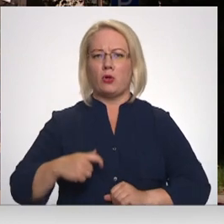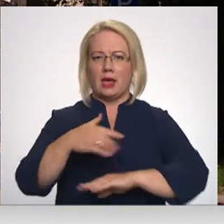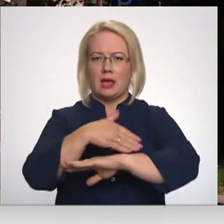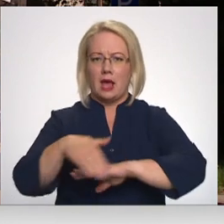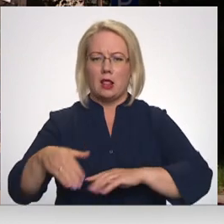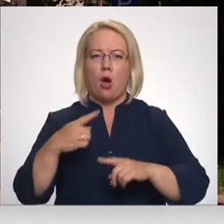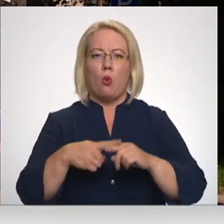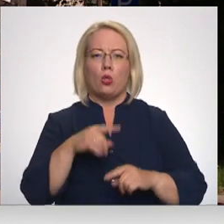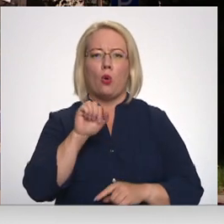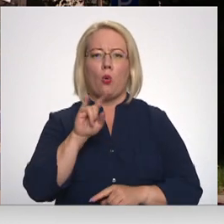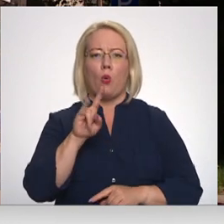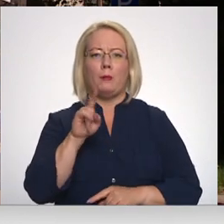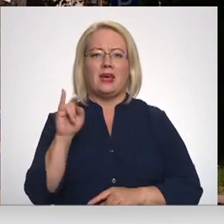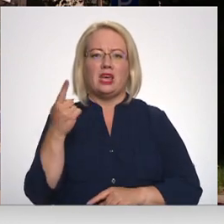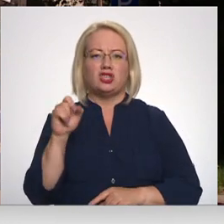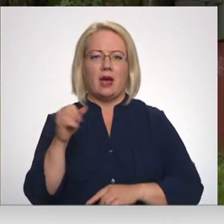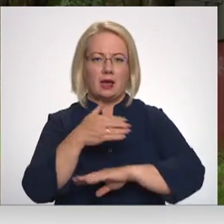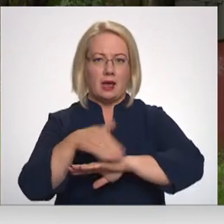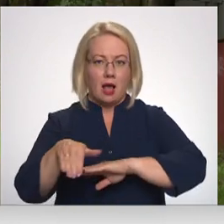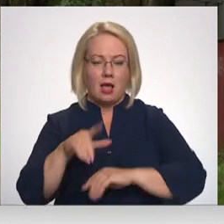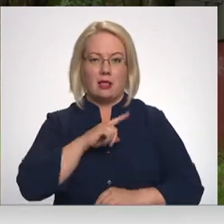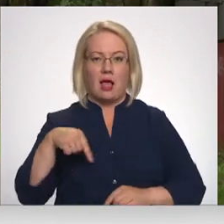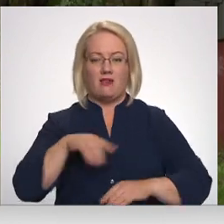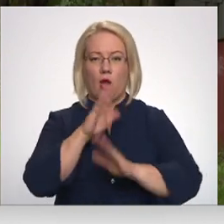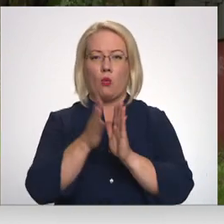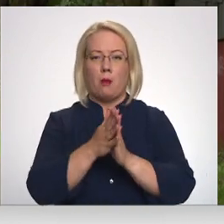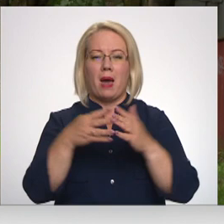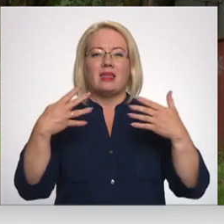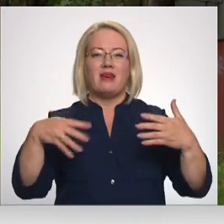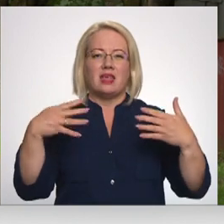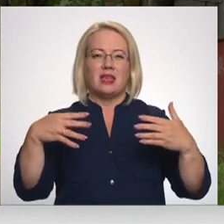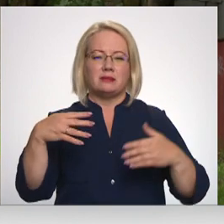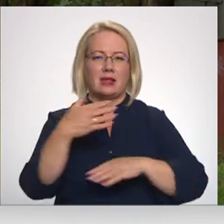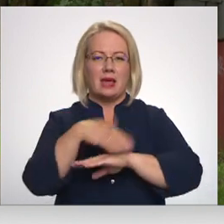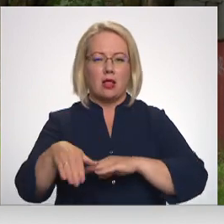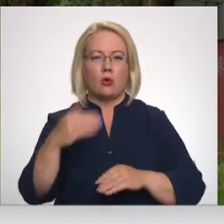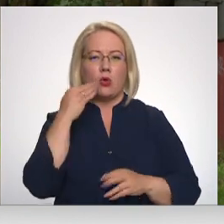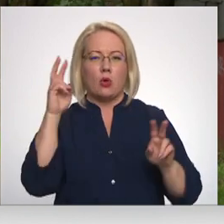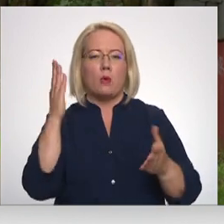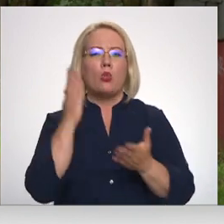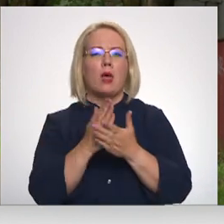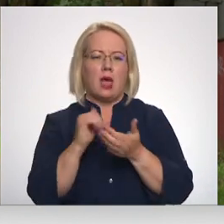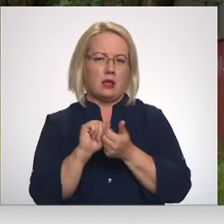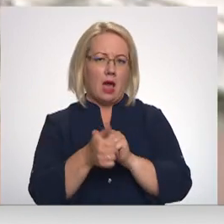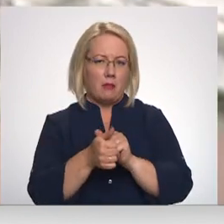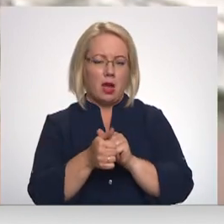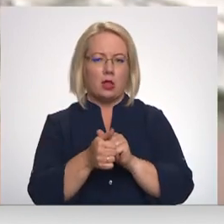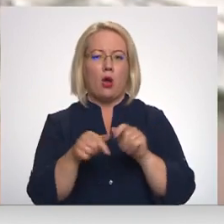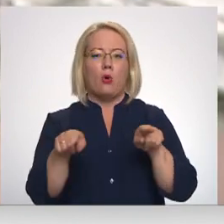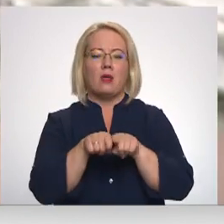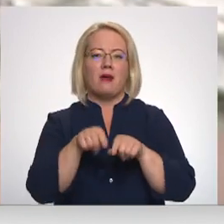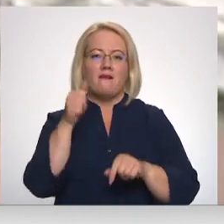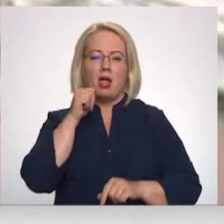Andreja Upīša iela. Kopā Latvijā ir vairāk nekā 90 ielas, kur nosaukums noteikti vajadzētu mainīt, un vēl par 50 ielām varētu